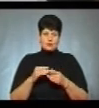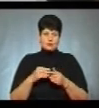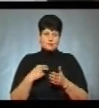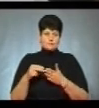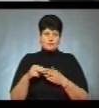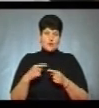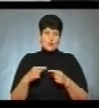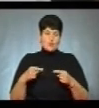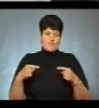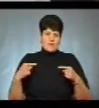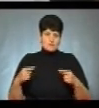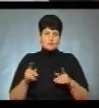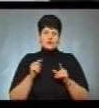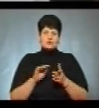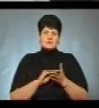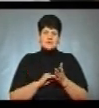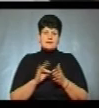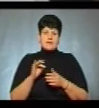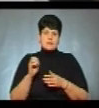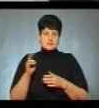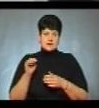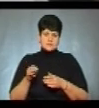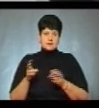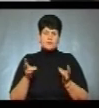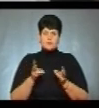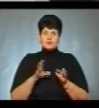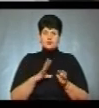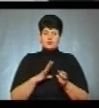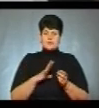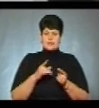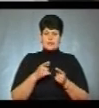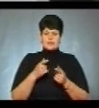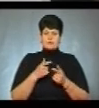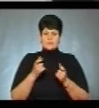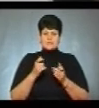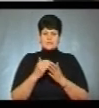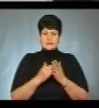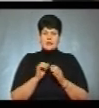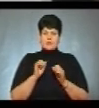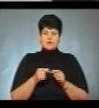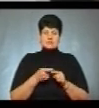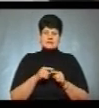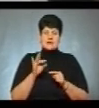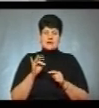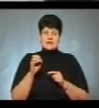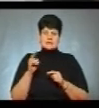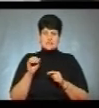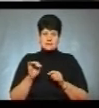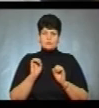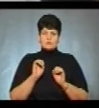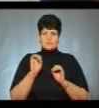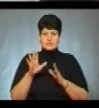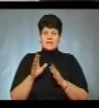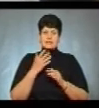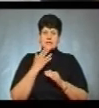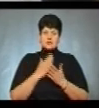Тому що для того, щоб виписати рецепт, необхідно, щоб була така інформаційна система, яка може цей рецепт доставити до Національної служби здоров'я.